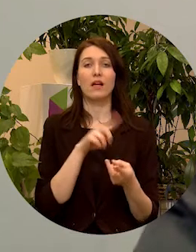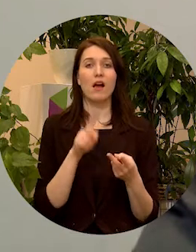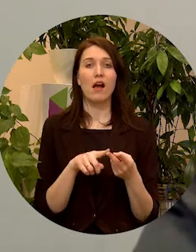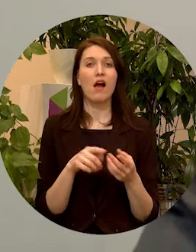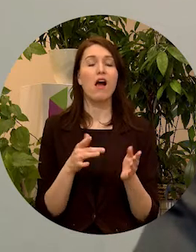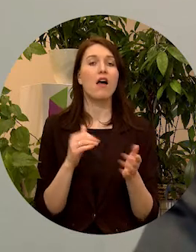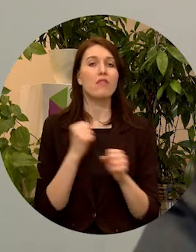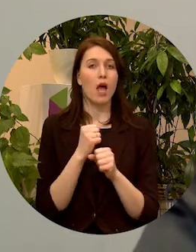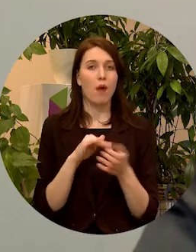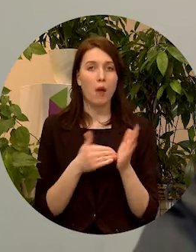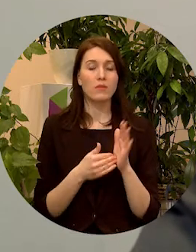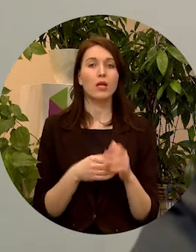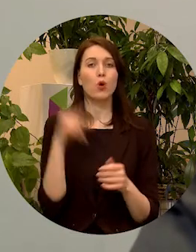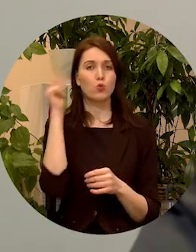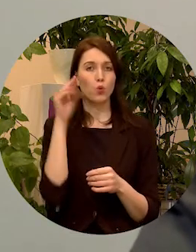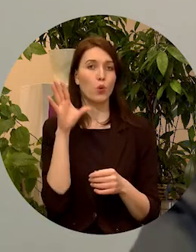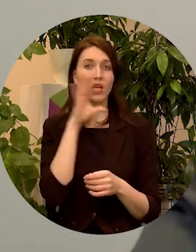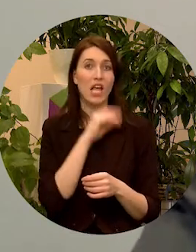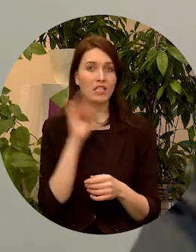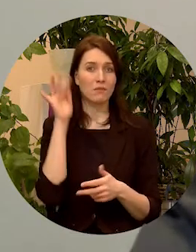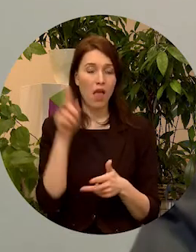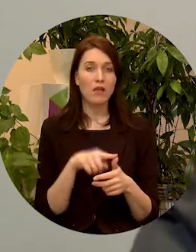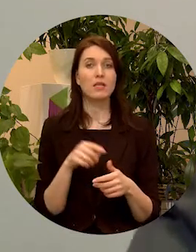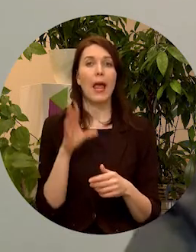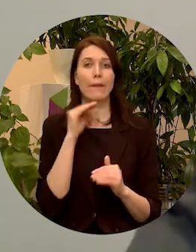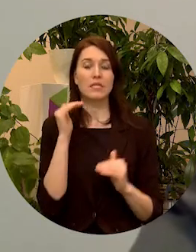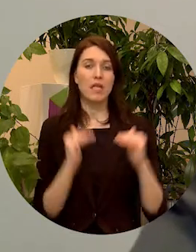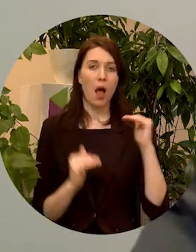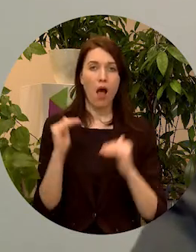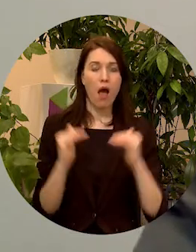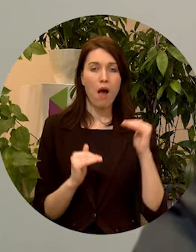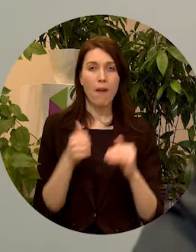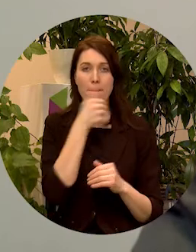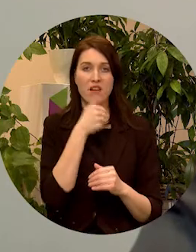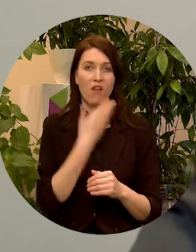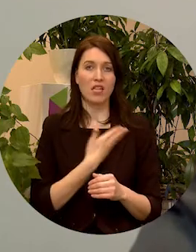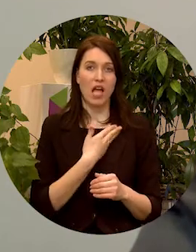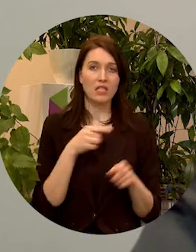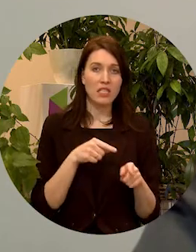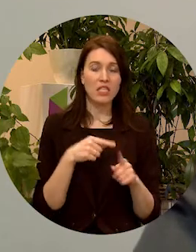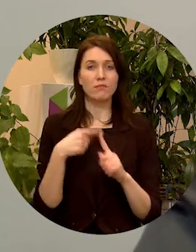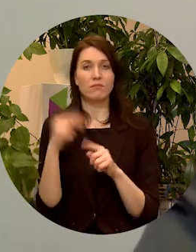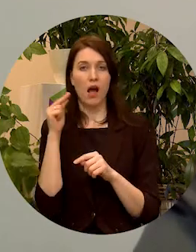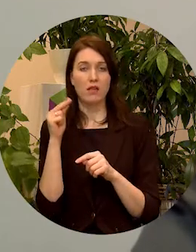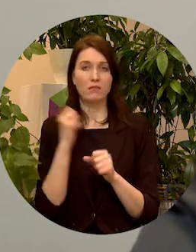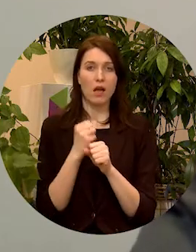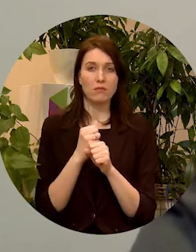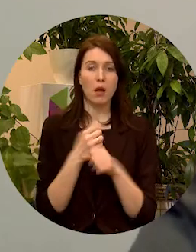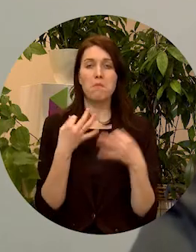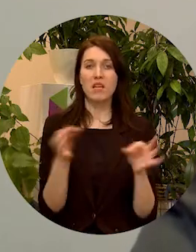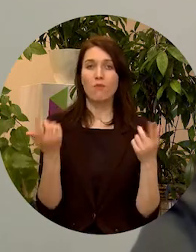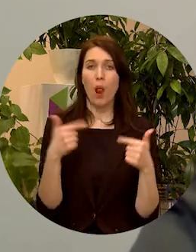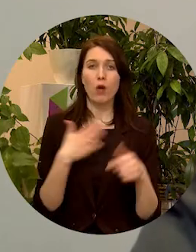apstāklus un studiju iespējas, kas pieļauja sabalansēt to ar privāto dzīvi, brīvo laiku sevs